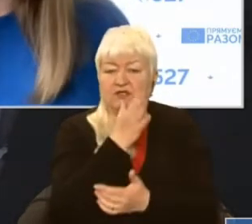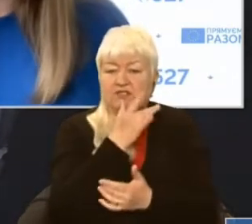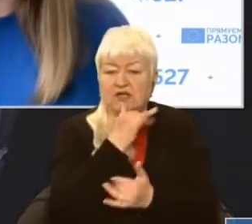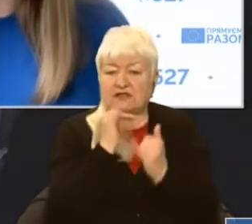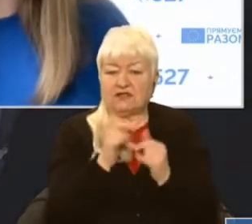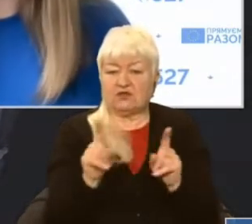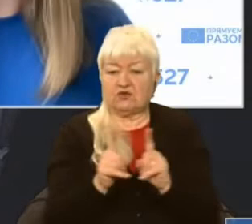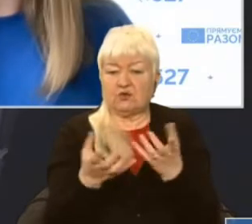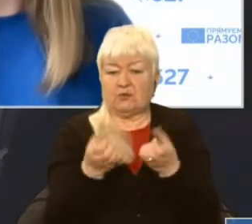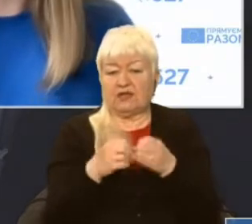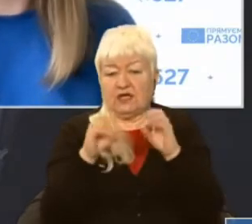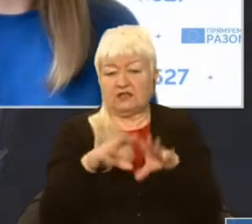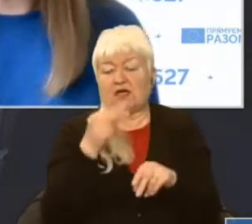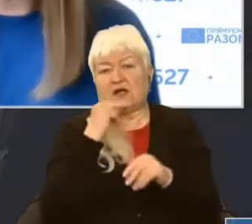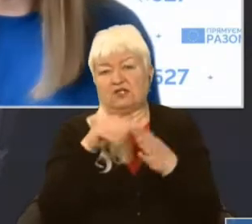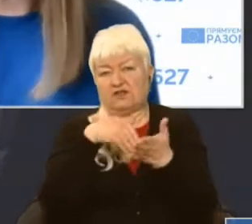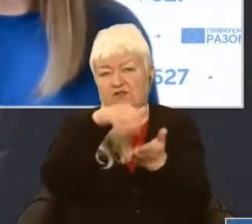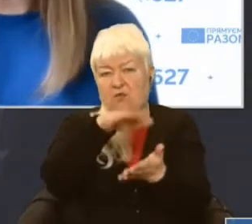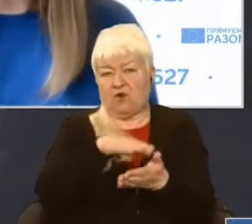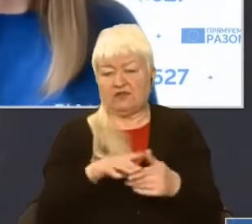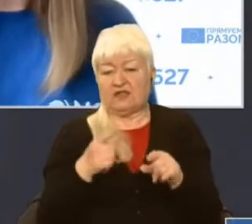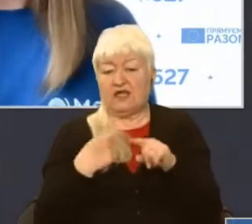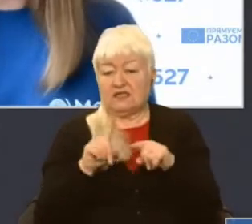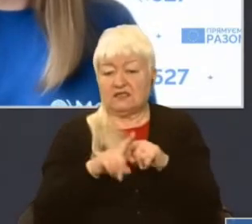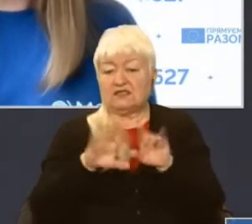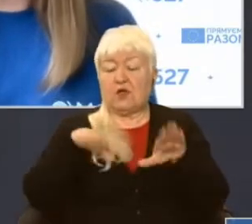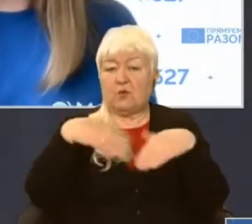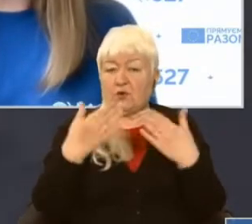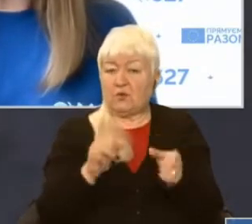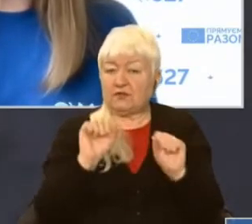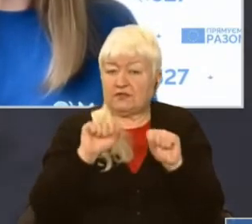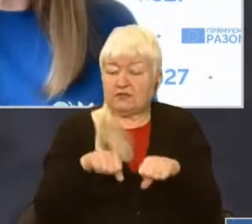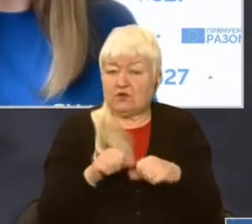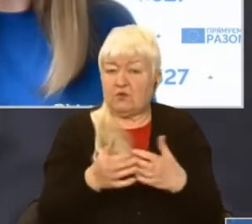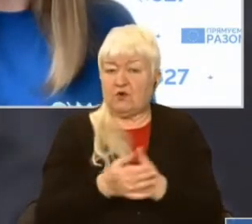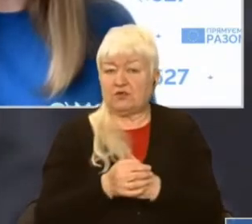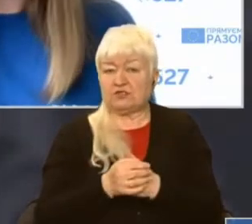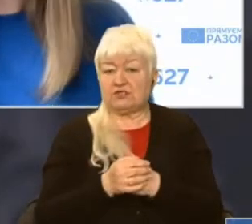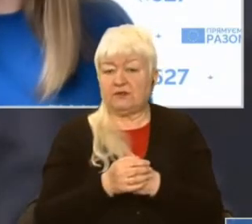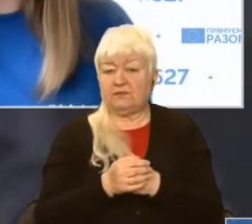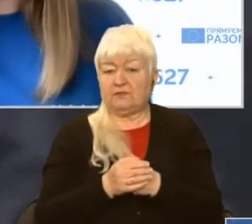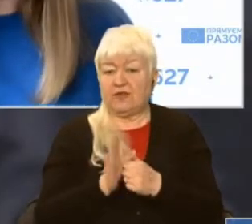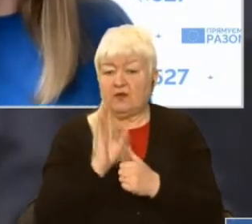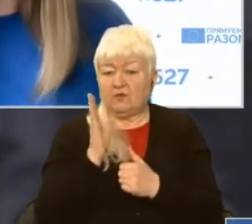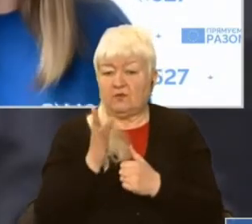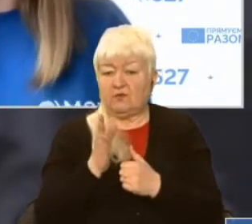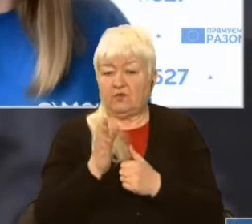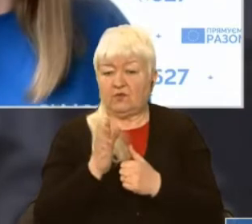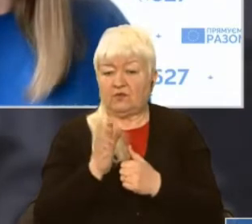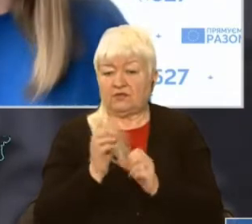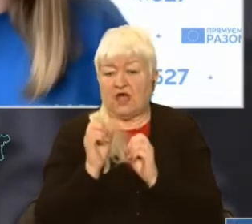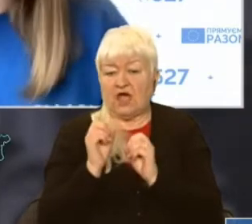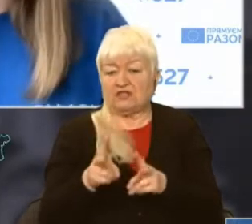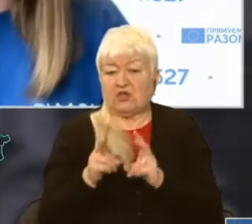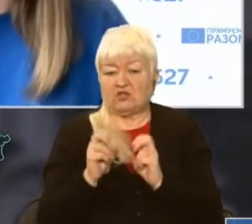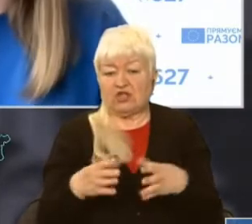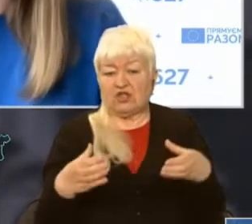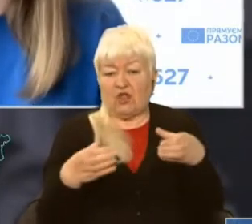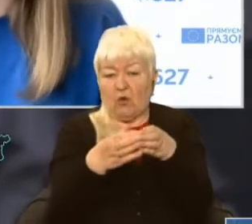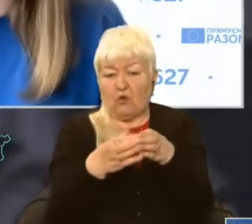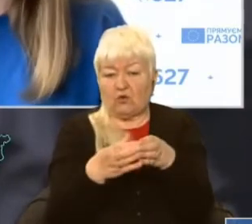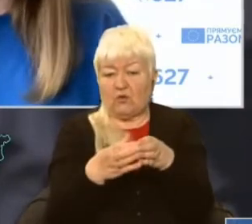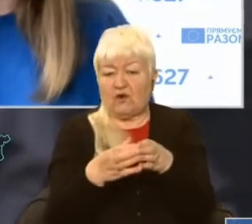рішення, краще відмовитися. Тому що за цією пропозицією може стояти злочинне угруповання